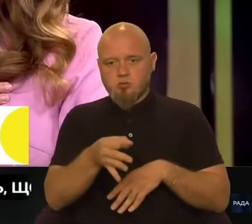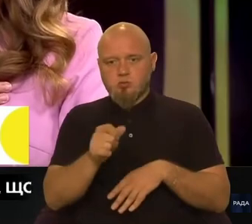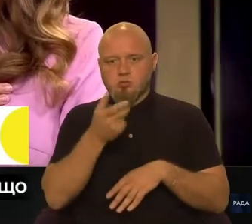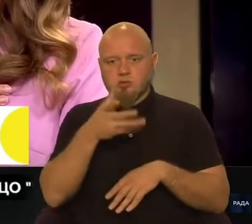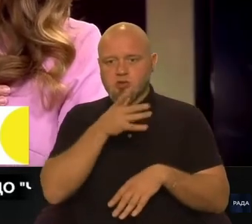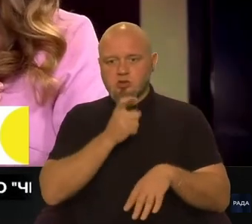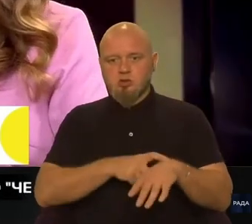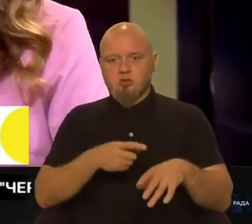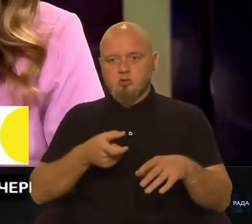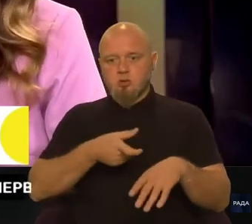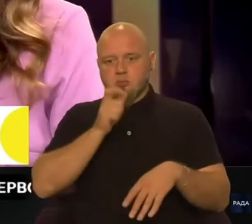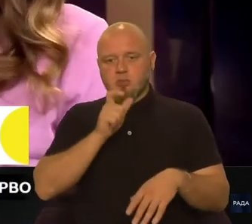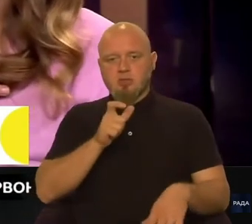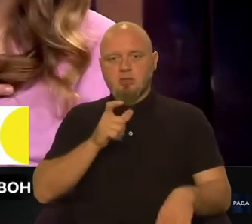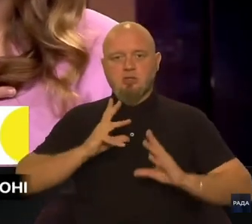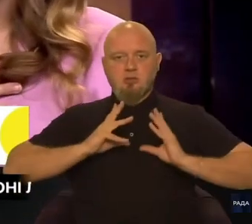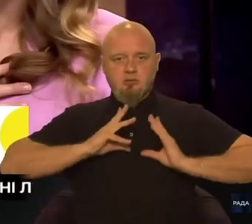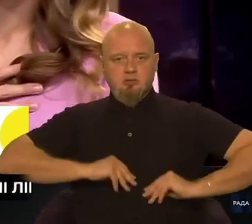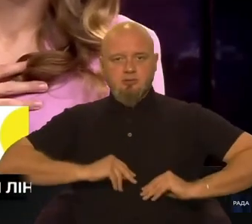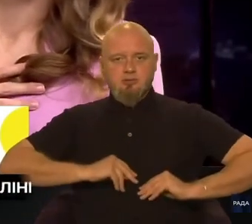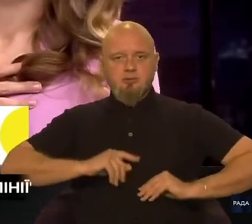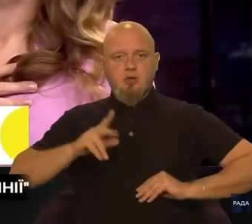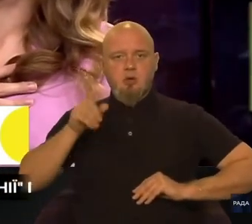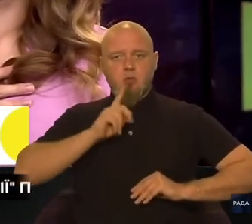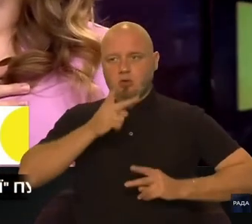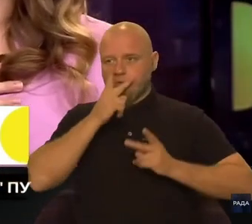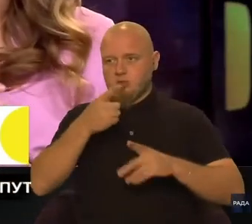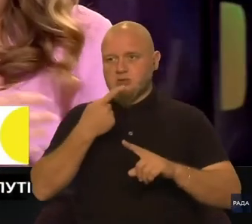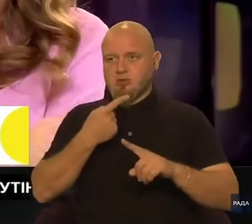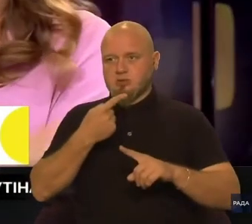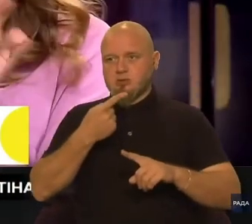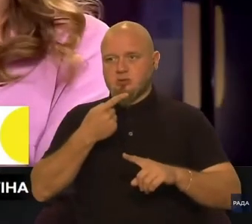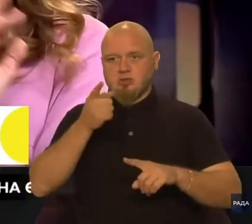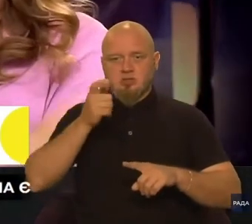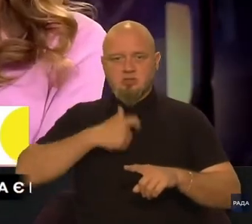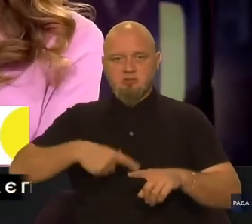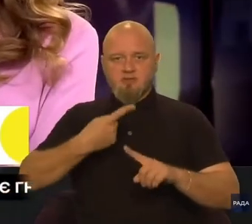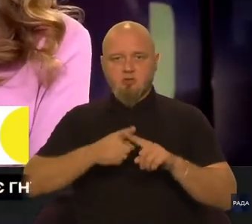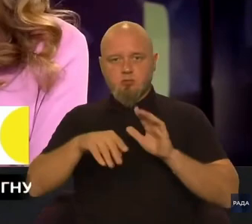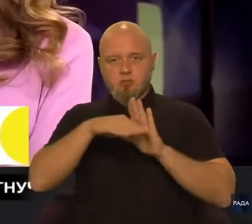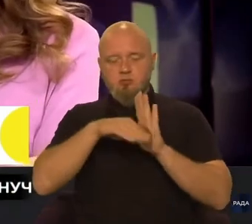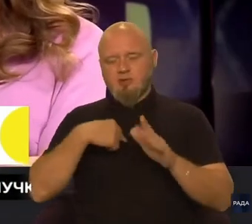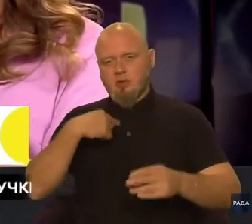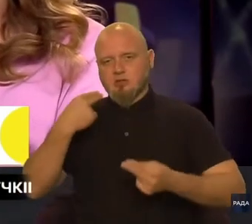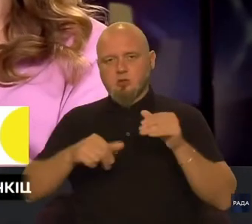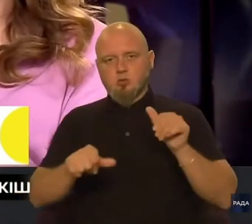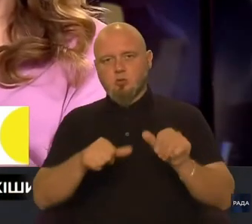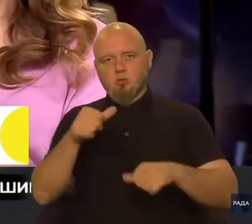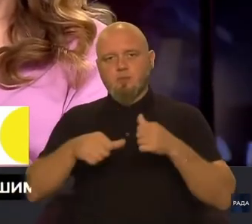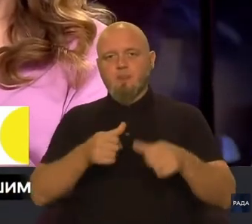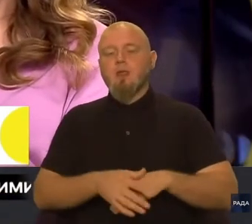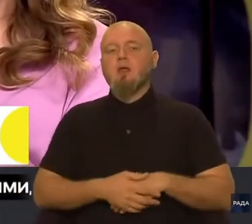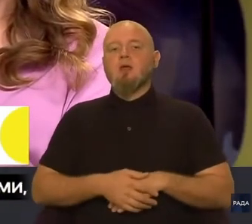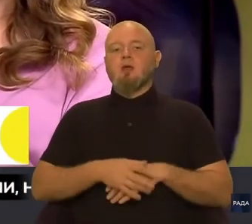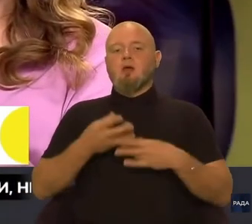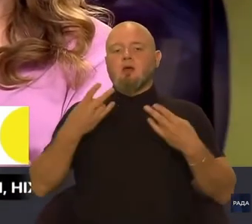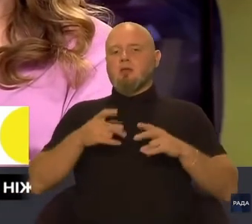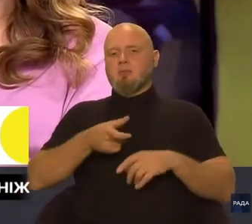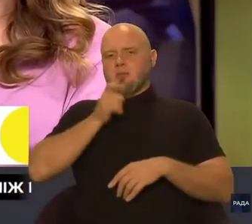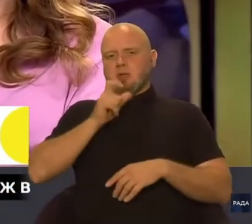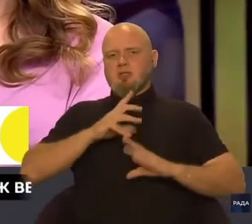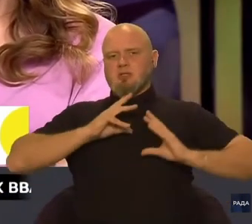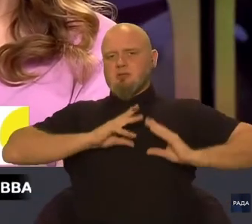скільки часу пити валеріанку, поки не побачиш себе в тому списку. Я жартую. Не треба пити